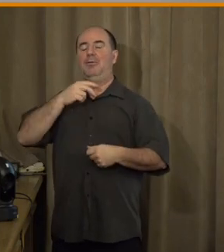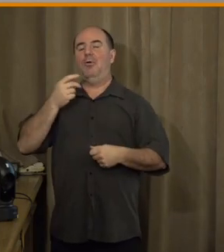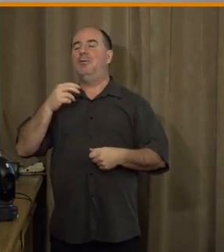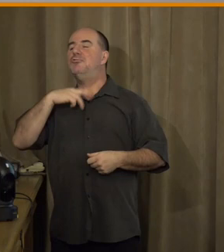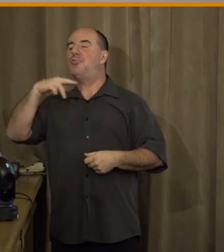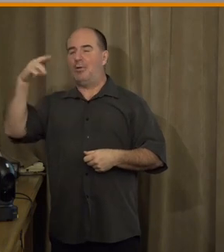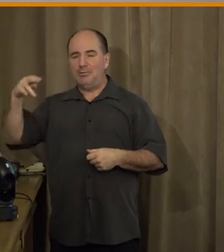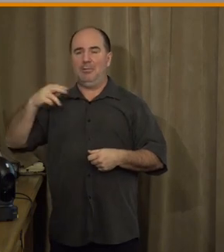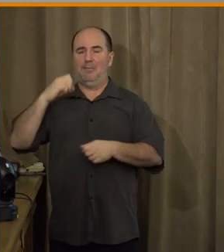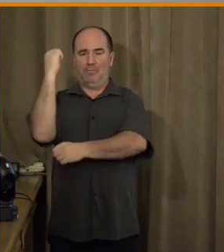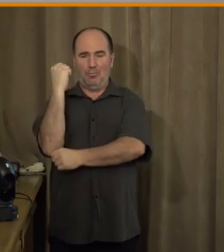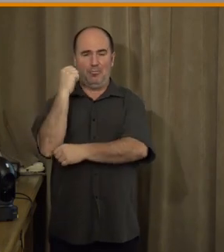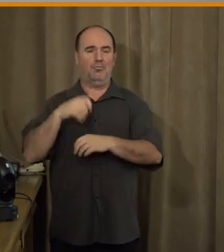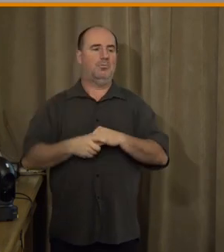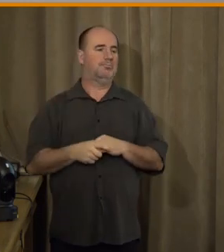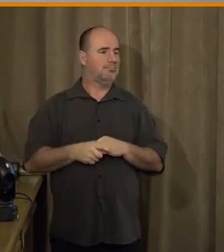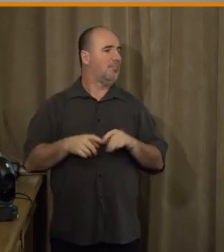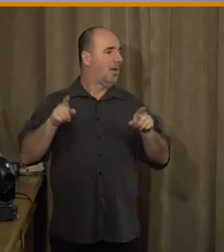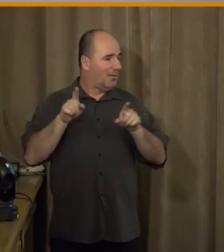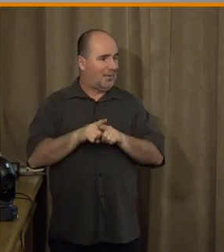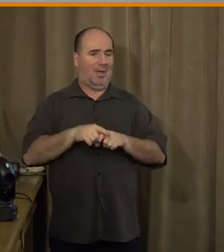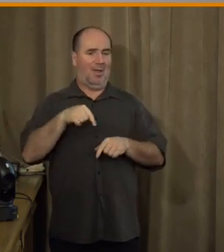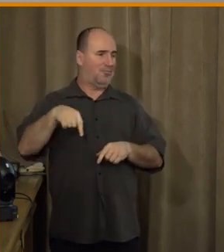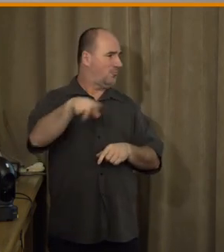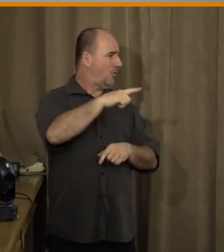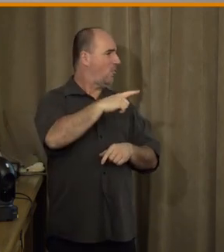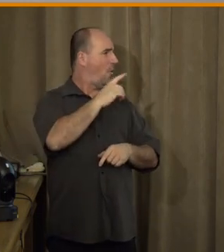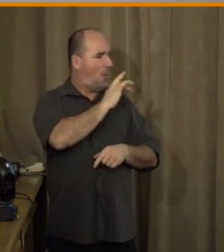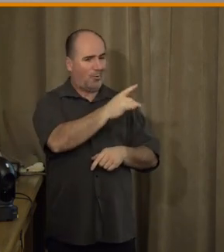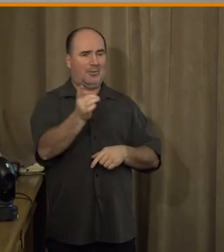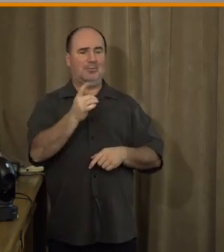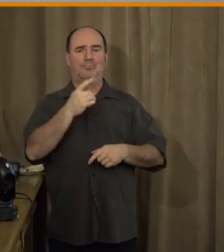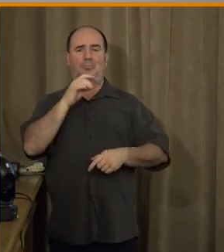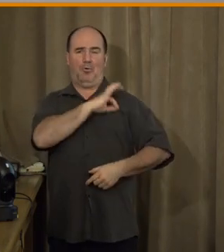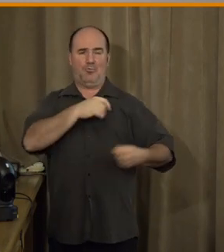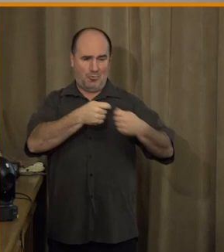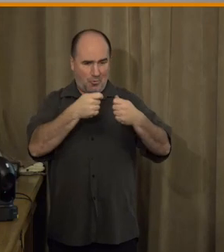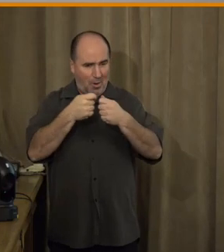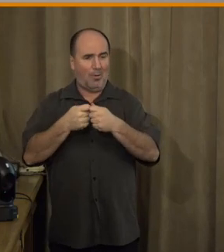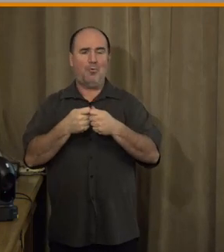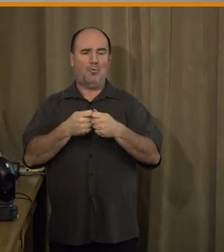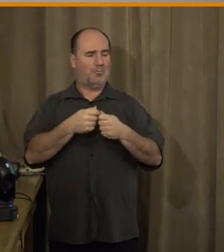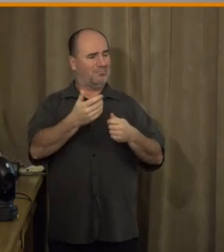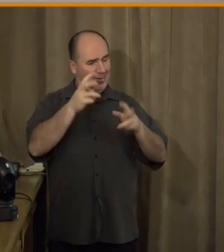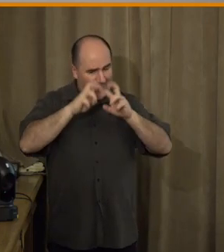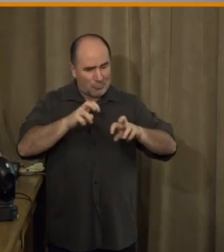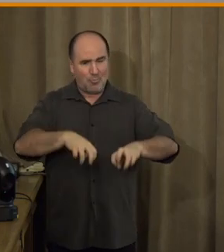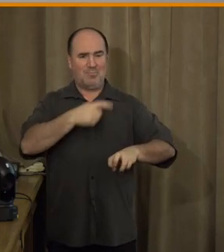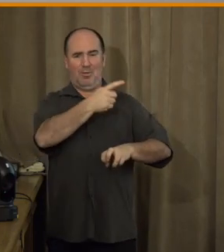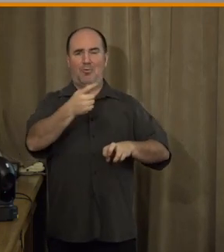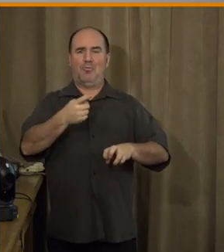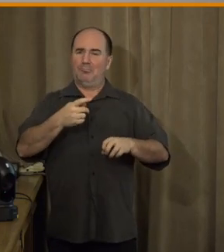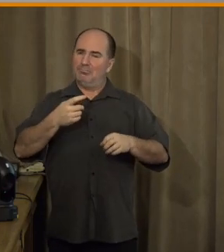že jsme zvládli, myslím, odvést velký kus kvalitní práce. Nevždy to bylo jednoduché, ale